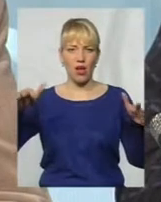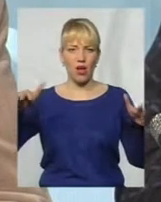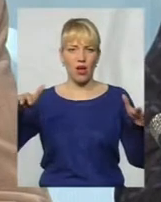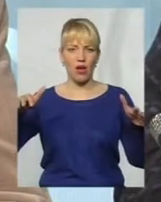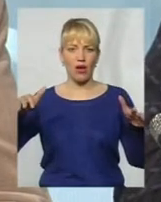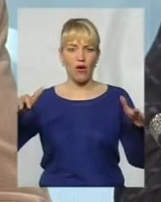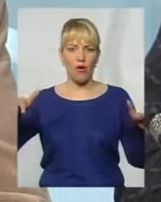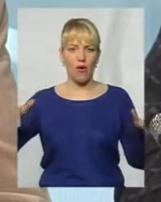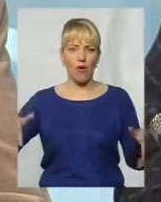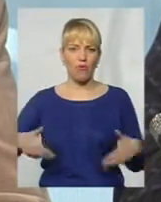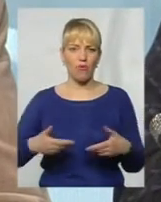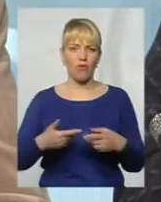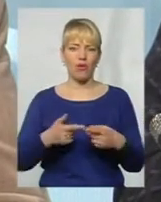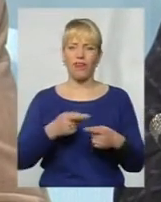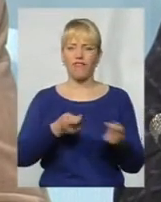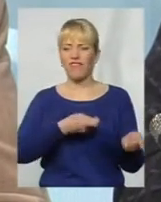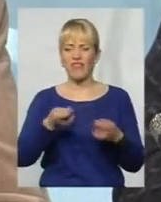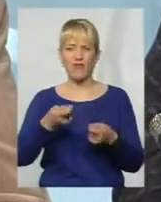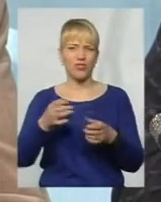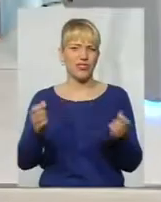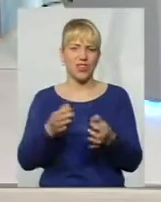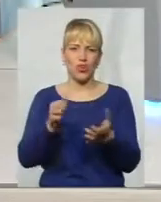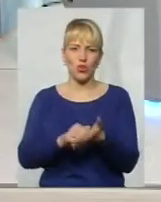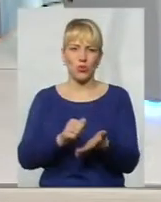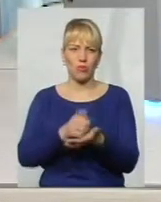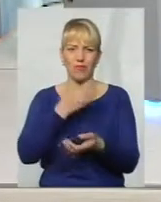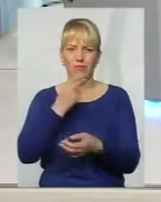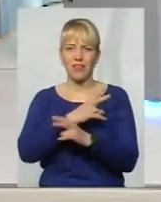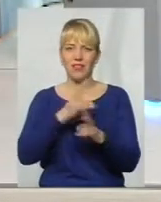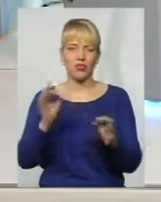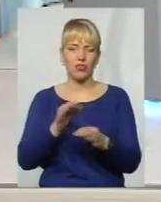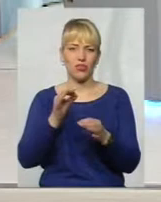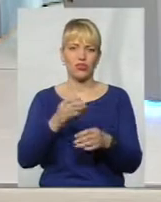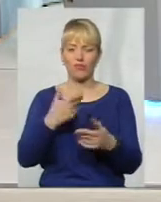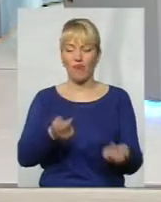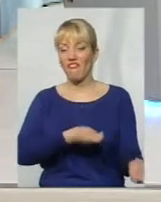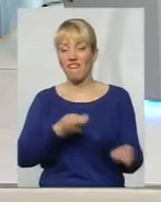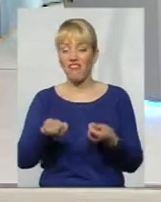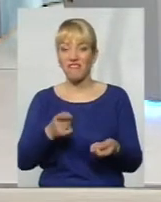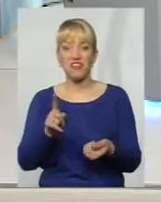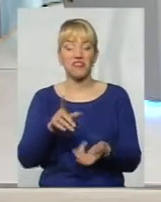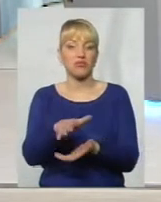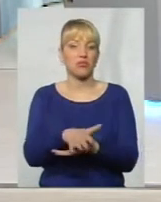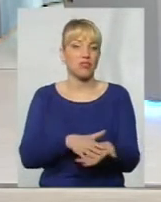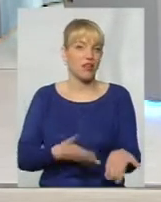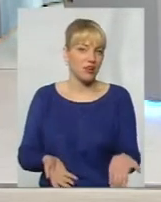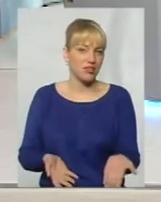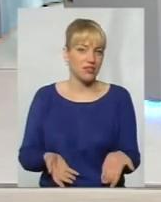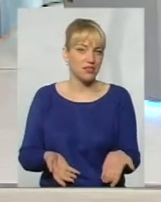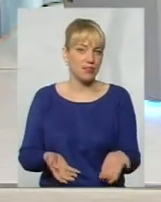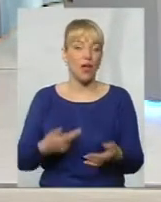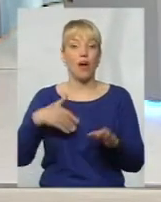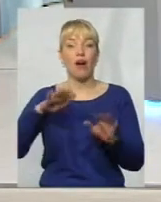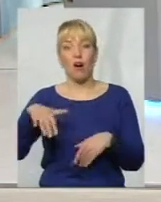Вивозили туди ніяких накладних, ніхто, нічого, все, команда вивезти. А що воно далі? А потім вже ми